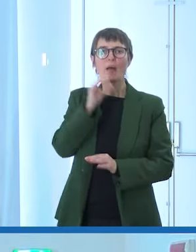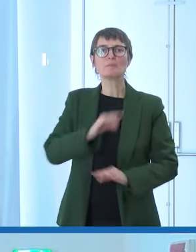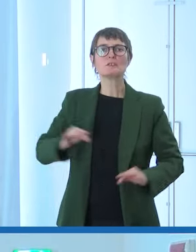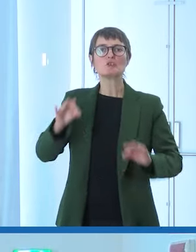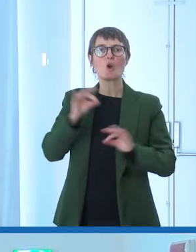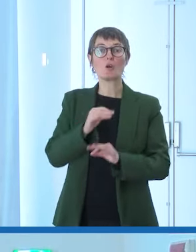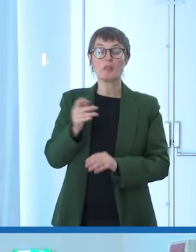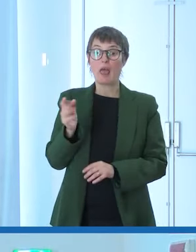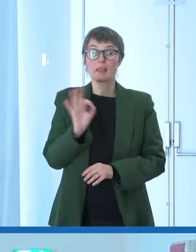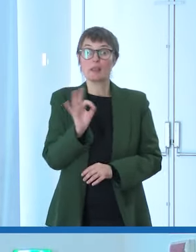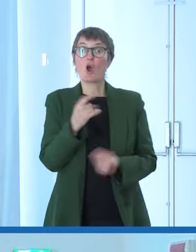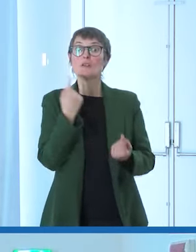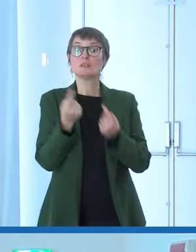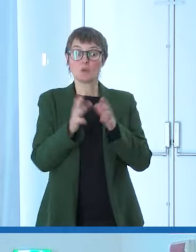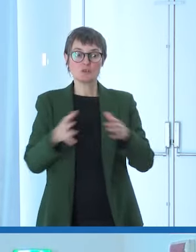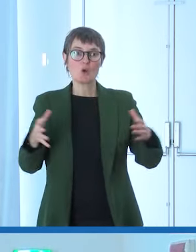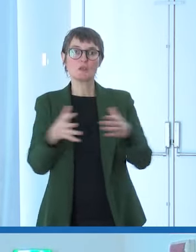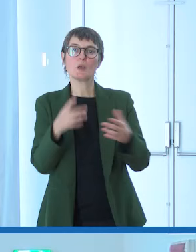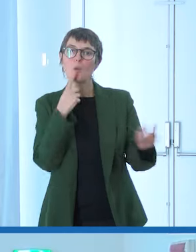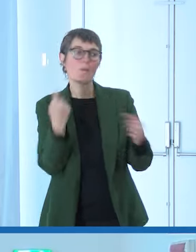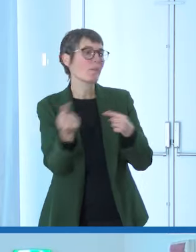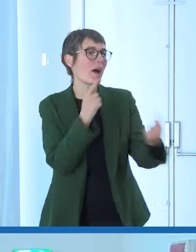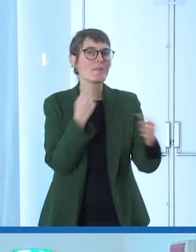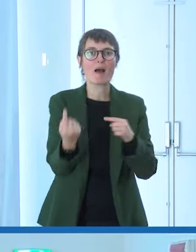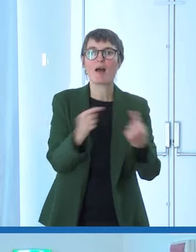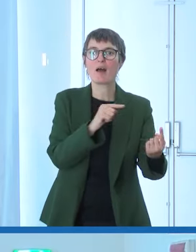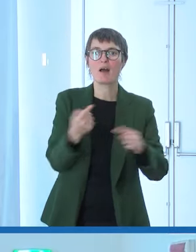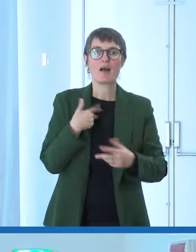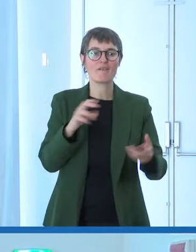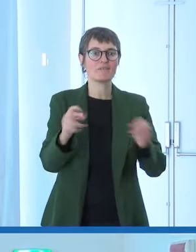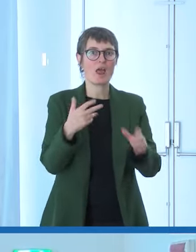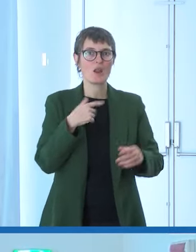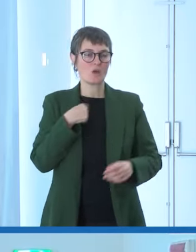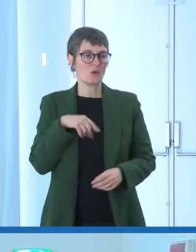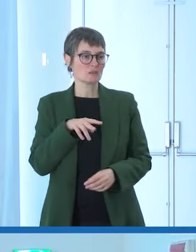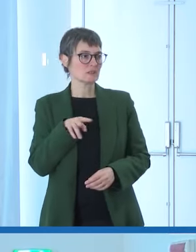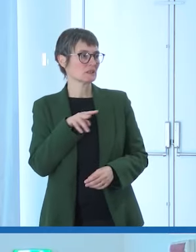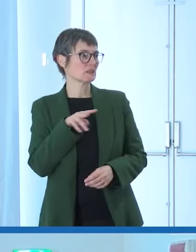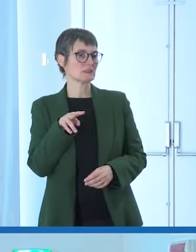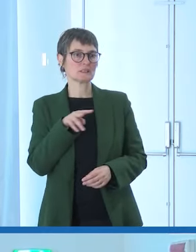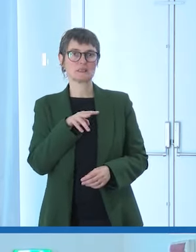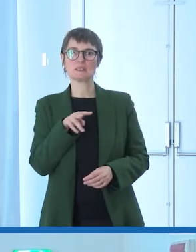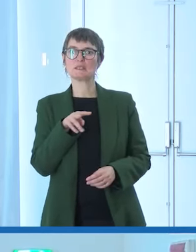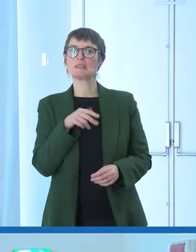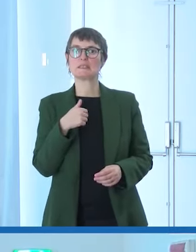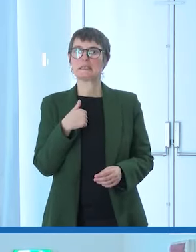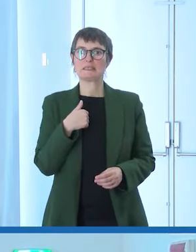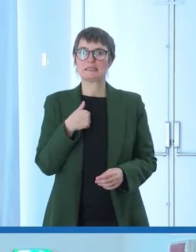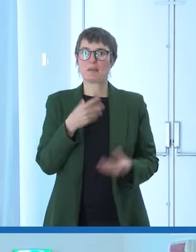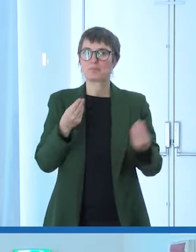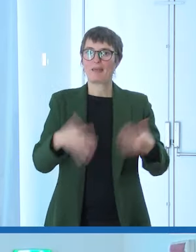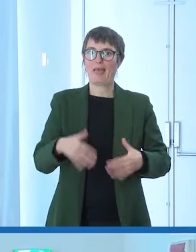conversazioni di gruppo perché sono quelle più veloci più sfidanti più complesse più rumorose e la gente poi